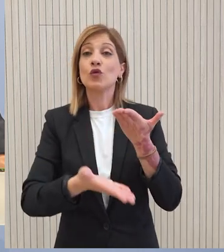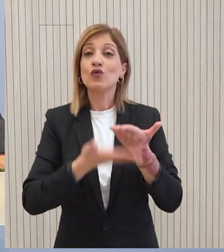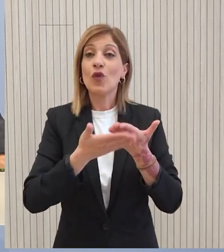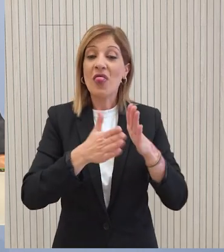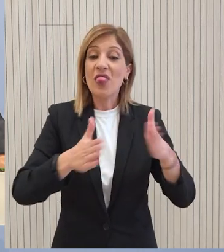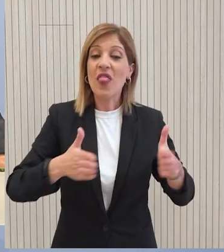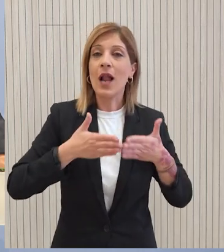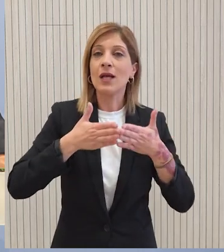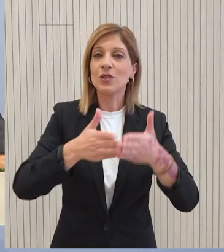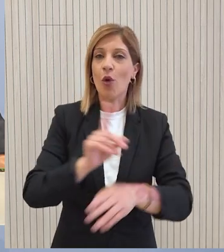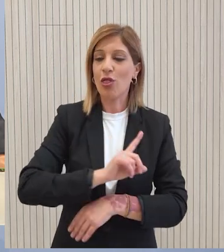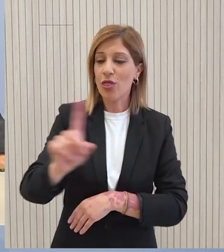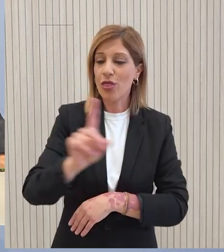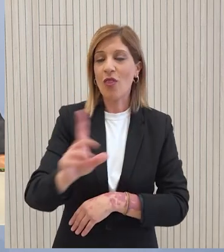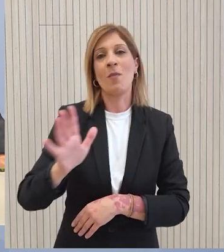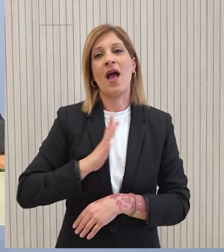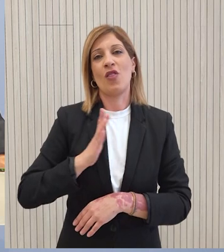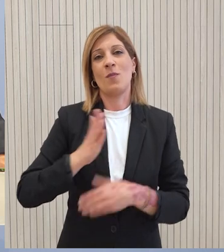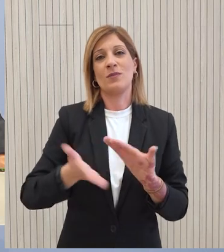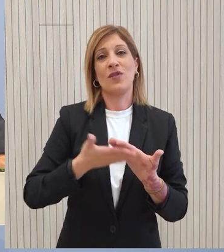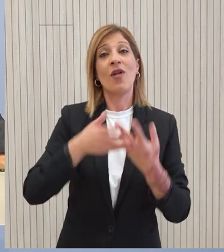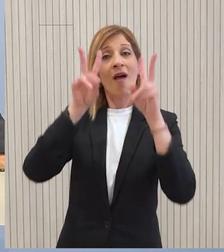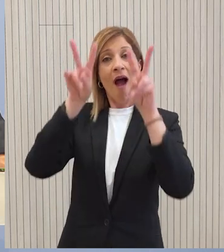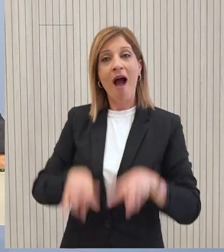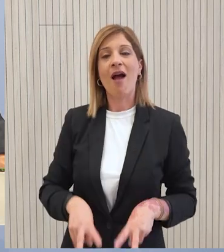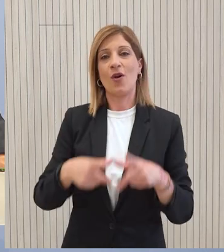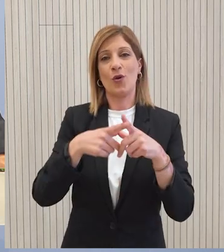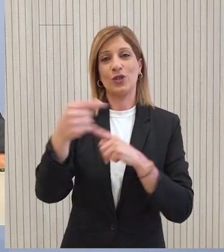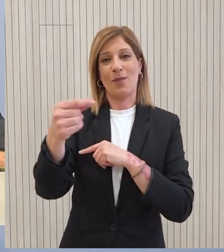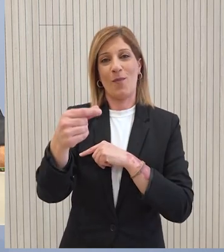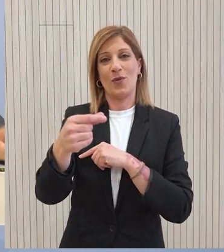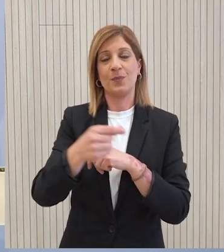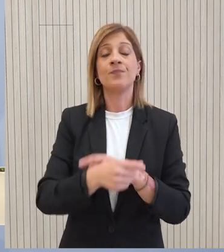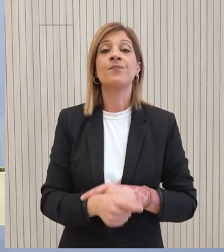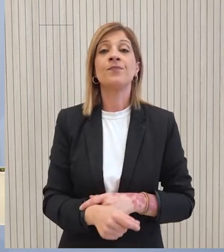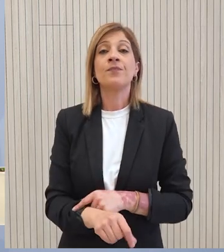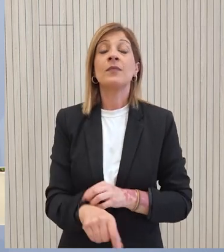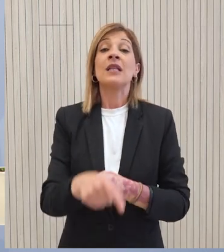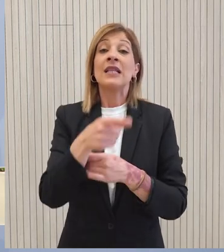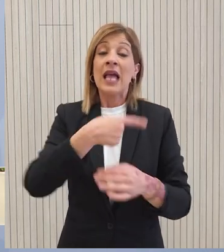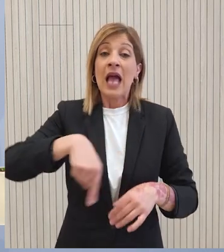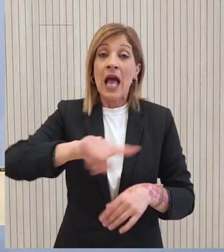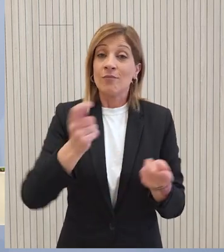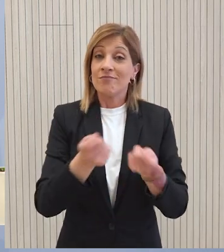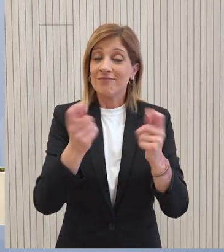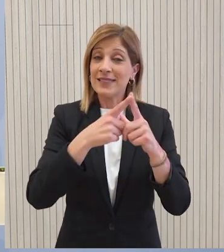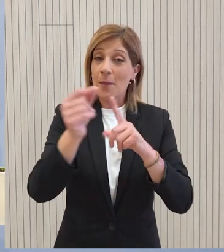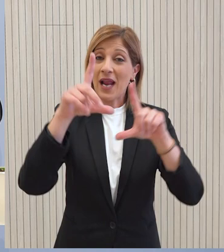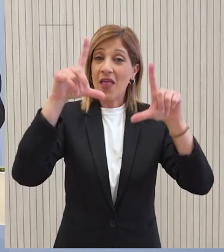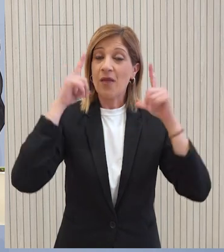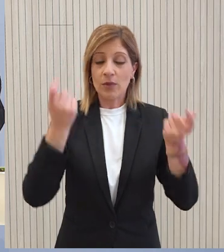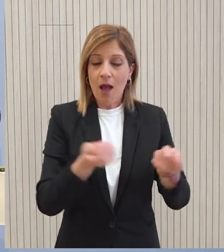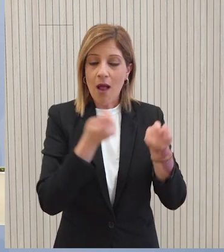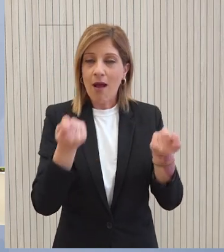διαδρόμου για αποστολή ανθρωπιστικής βοήθειας στην ΓΑΣ. Συνεπώς, το πλέγμα των ηγετικών δράσεων της Κυπριακής Δημοκρατίας